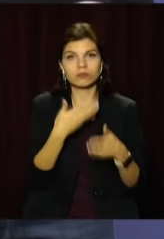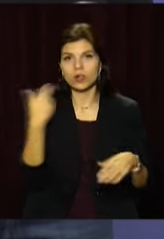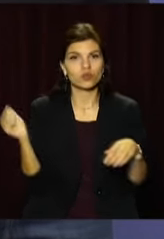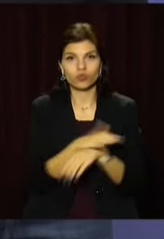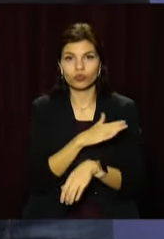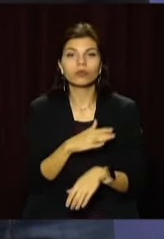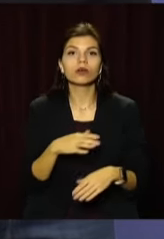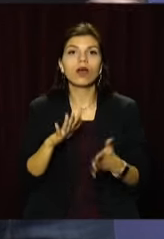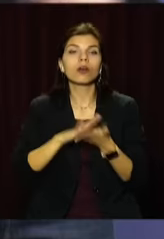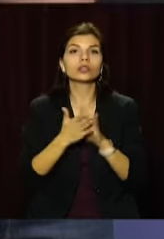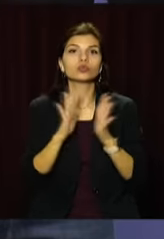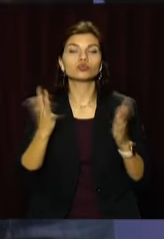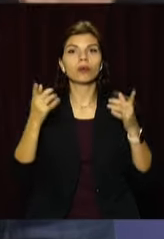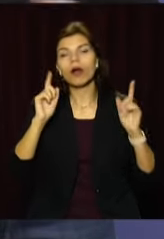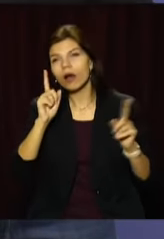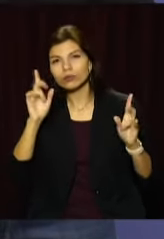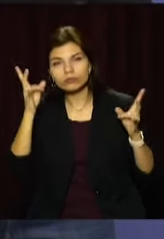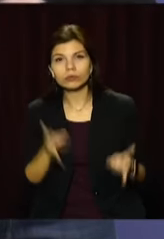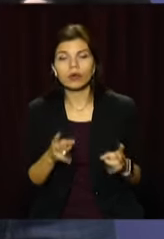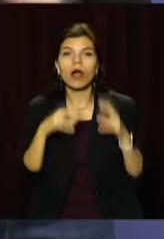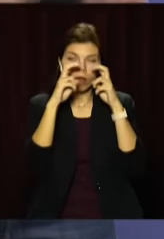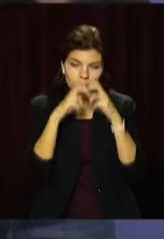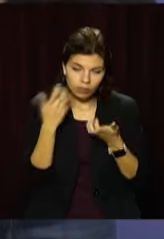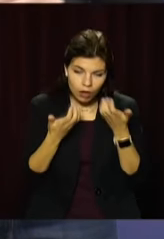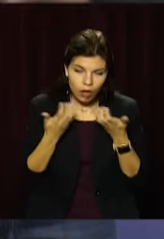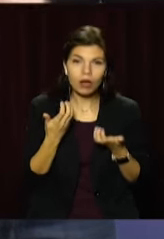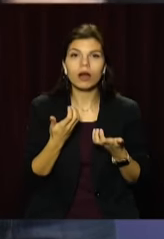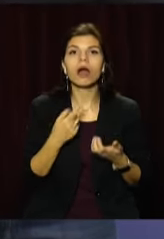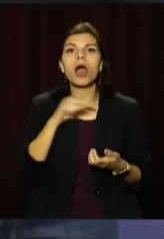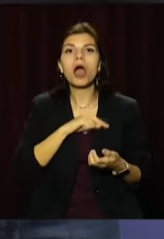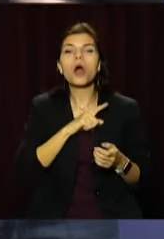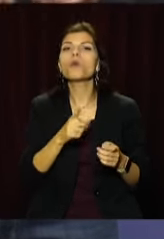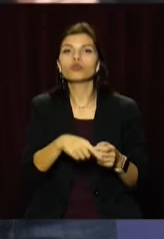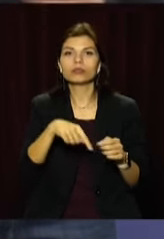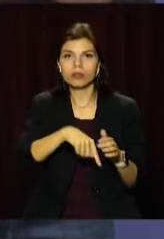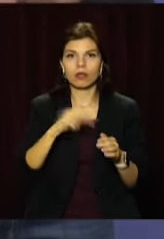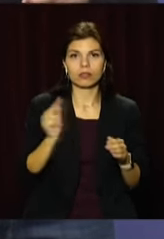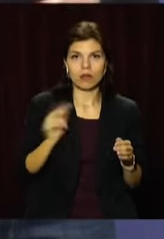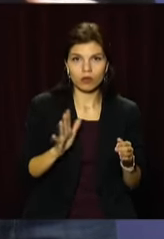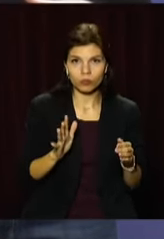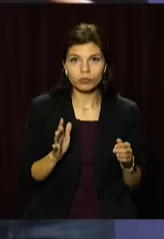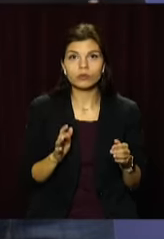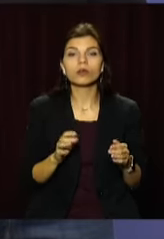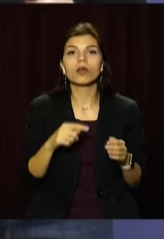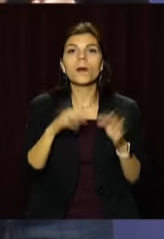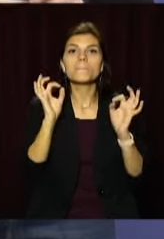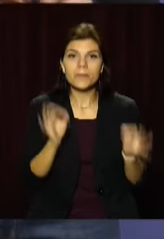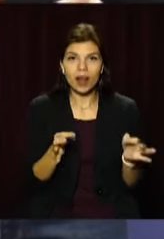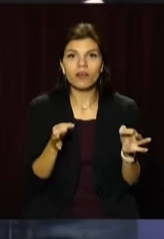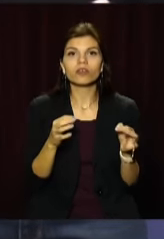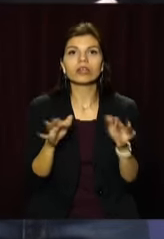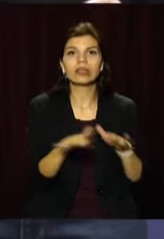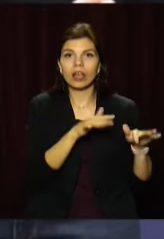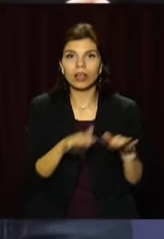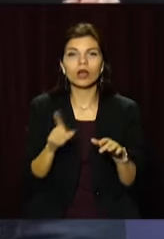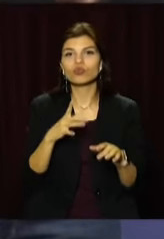особливих ситуаціях, здійсненні всебічного аналізу характеру локальної відмови ауційної техніки з моделюванням правильних та злагоджених дій